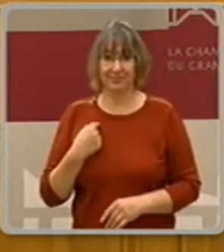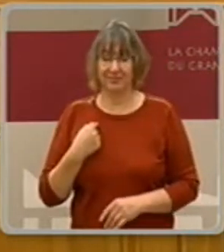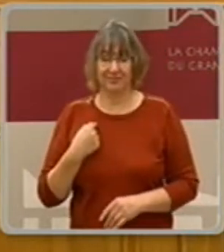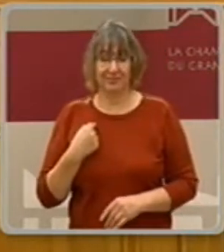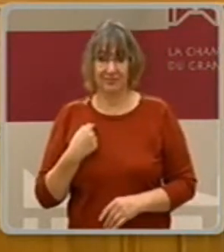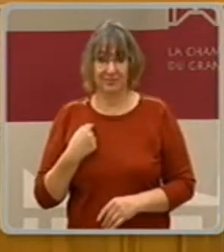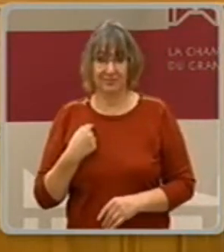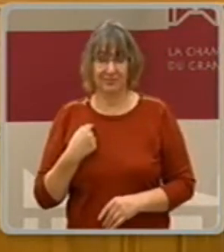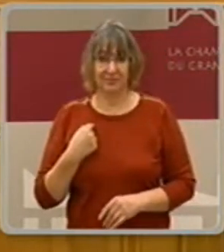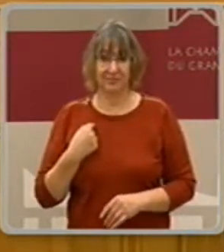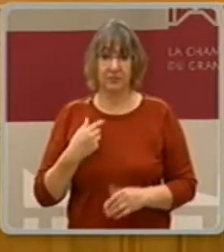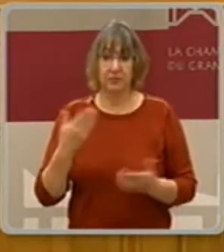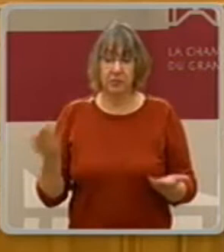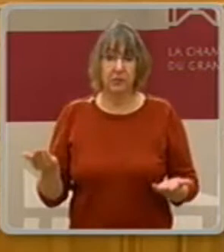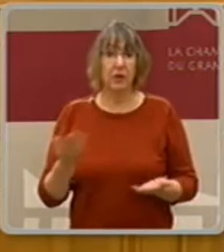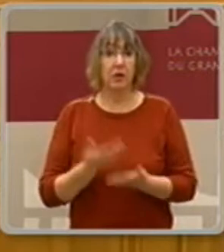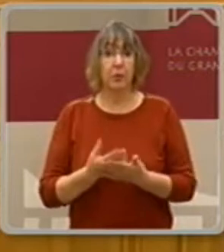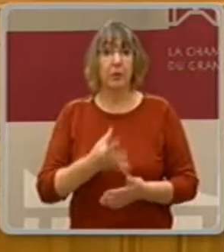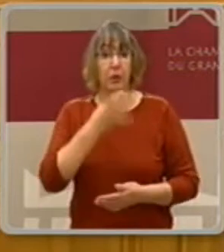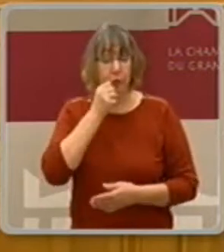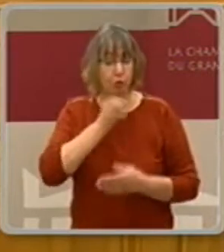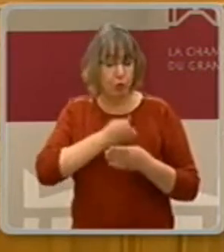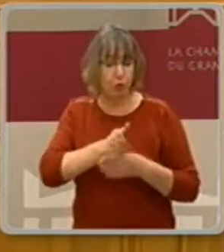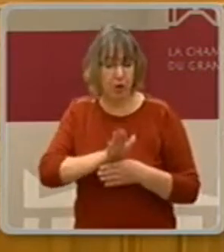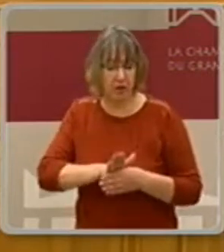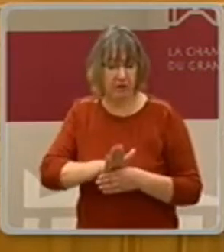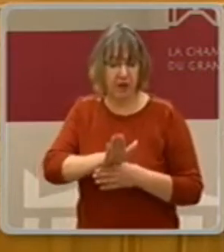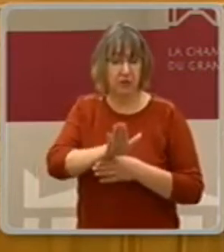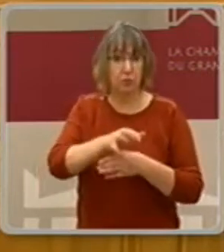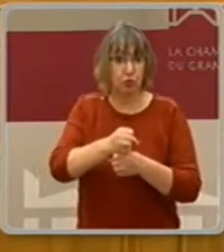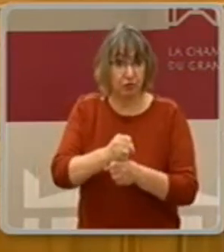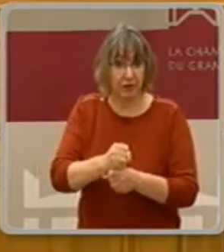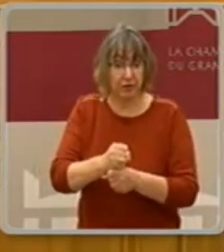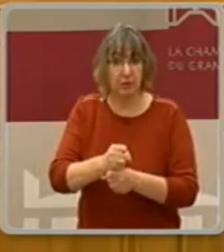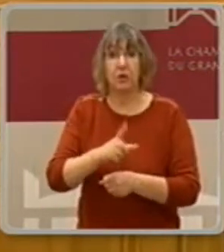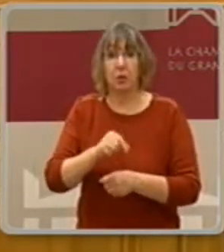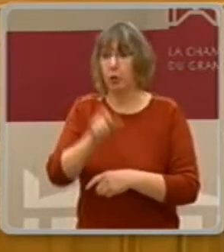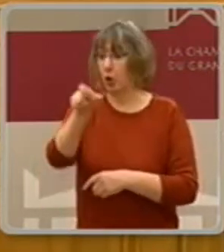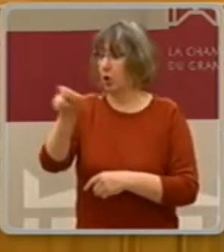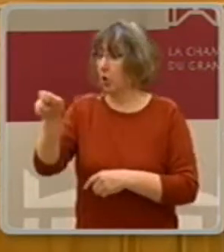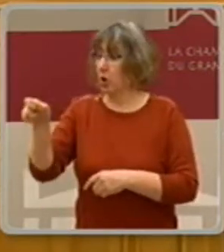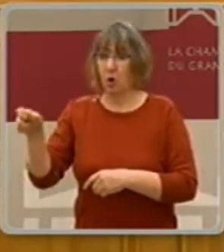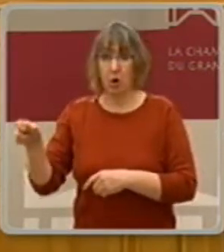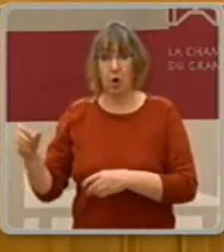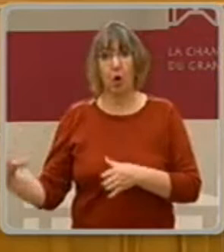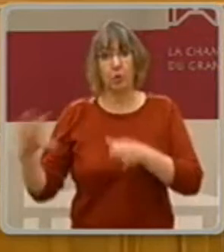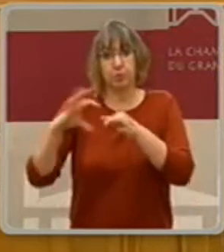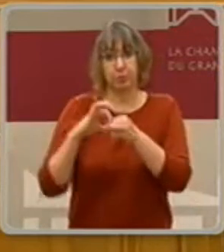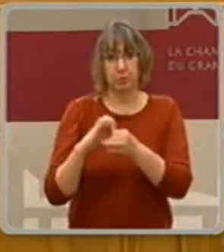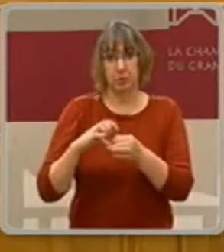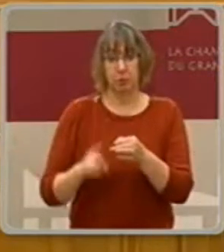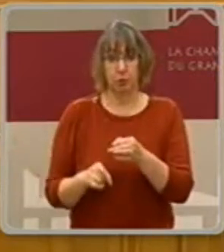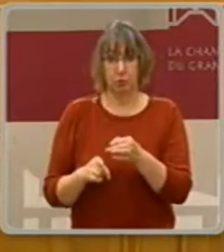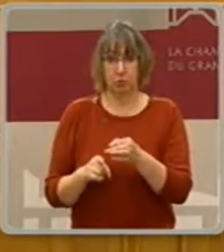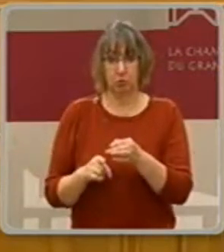Zicht, dass die Leute nicht auf den Weg bringen, wenn die Leute so ein Werteilungsspiel stehen. Wenn die Leute nicht etwas